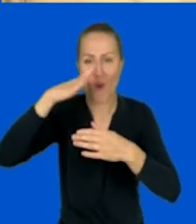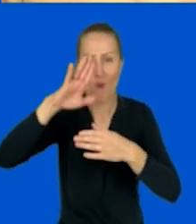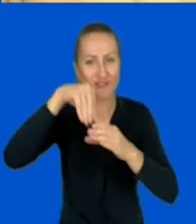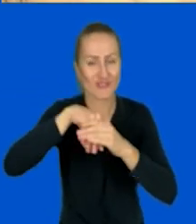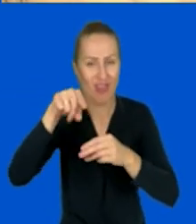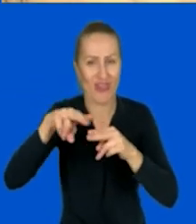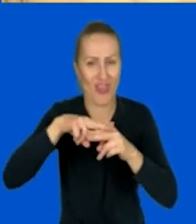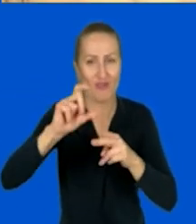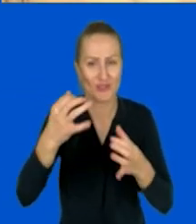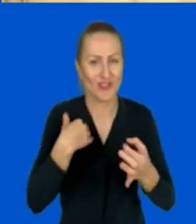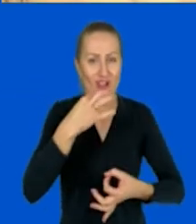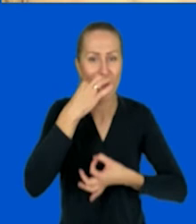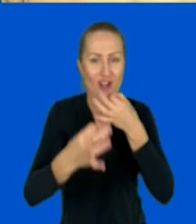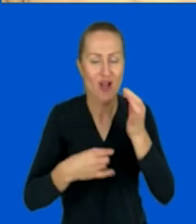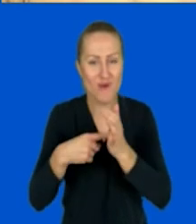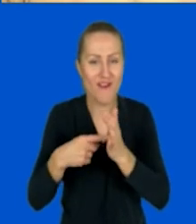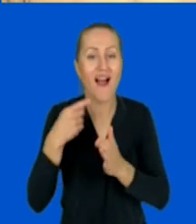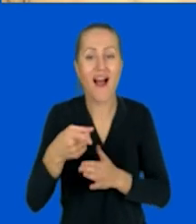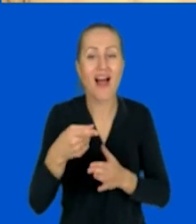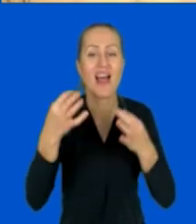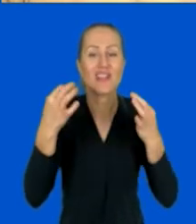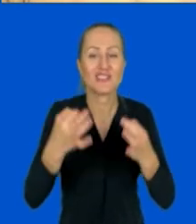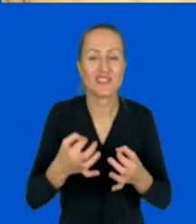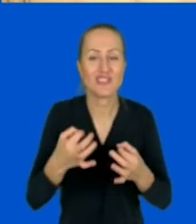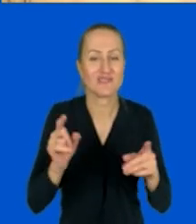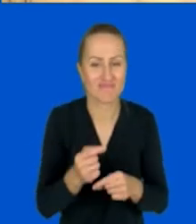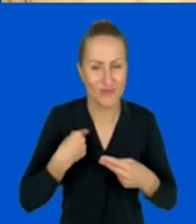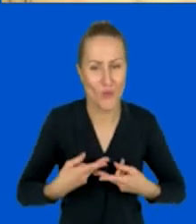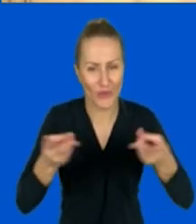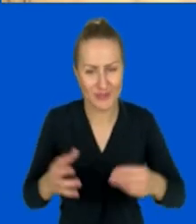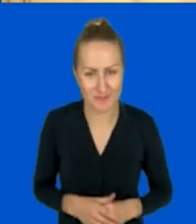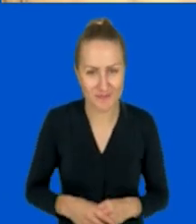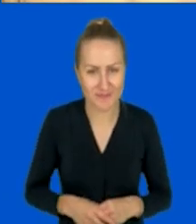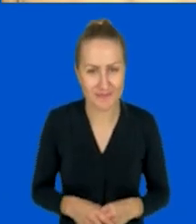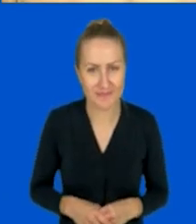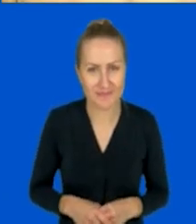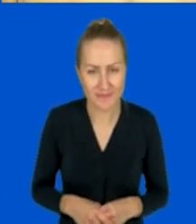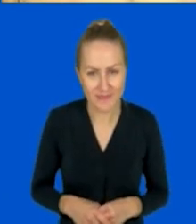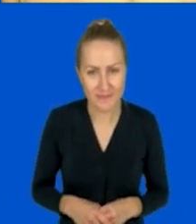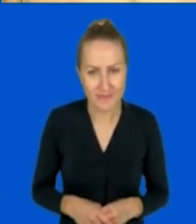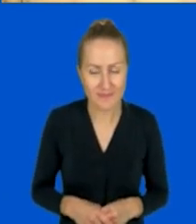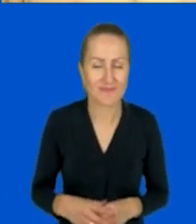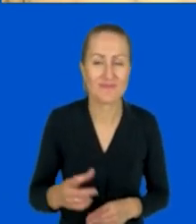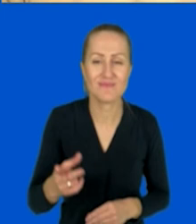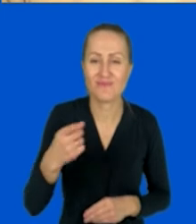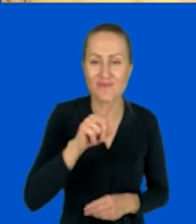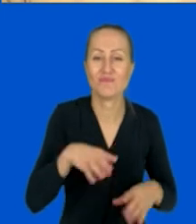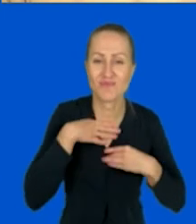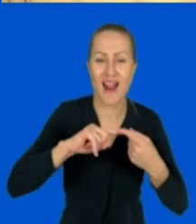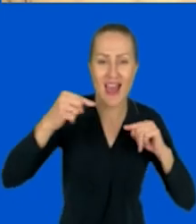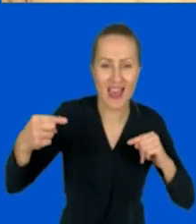dzisiaj i tę tablicę Wam również udostępnę. To znaczy dostaniecie do mnie linka,